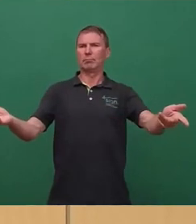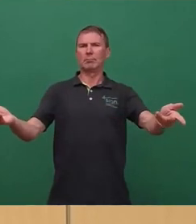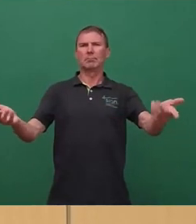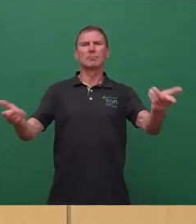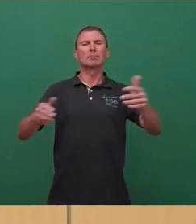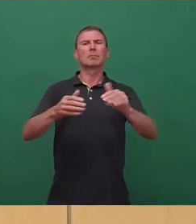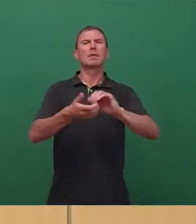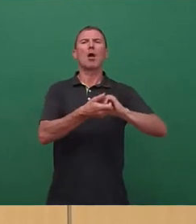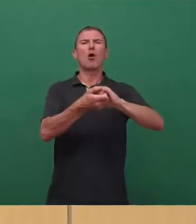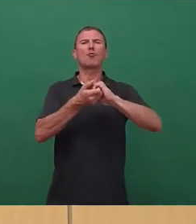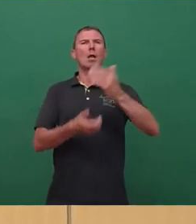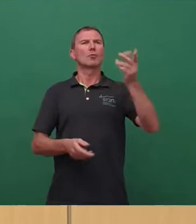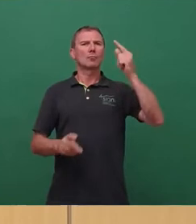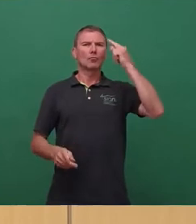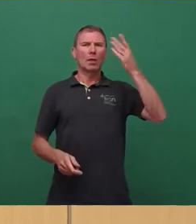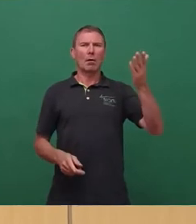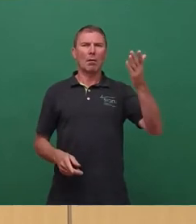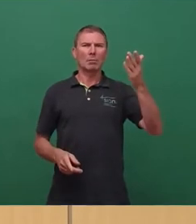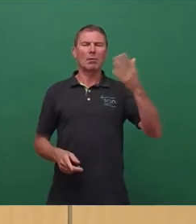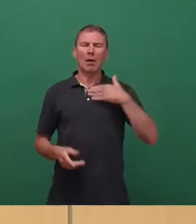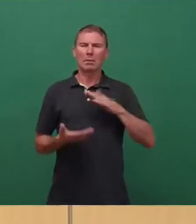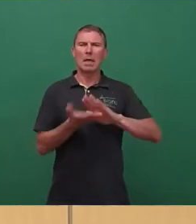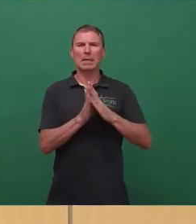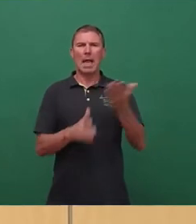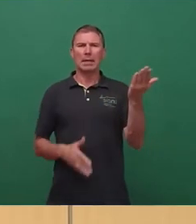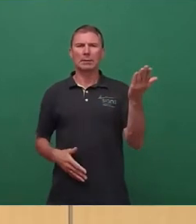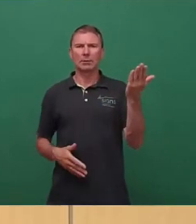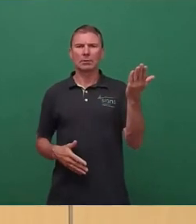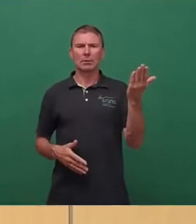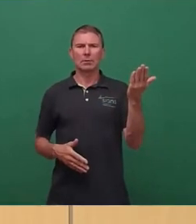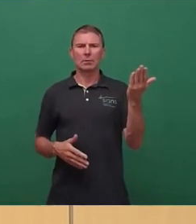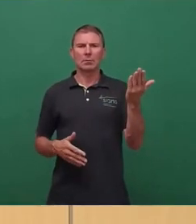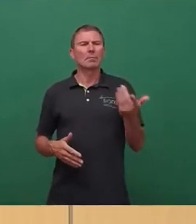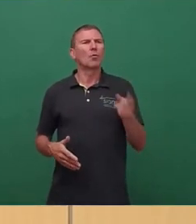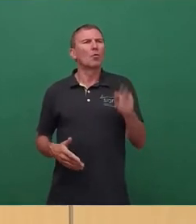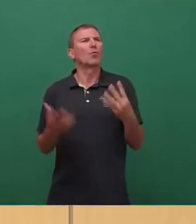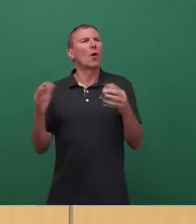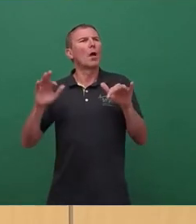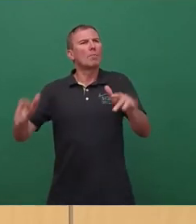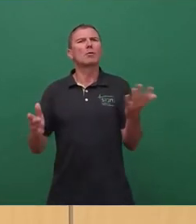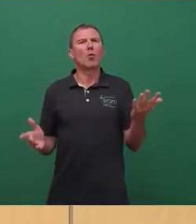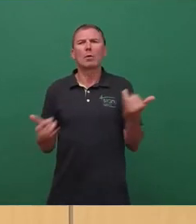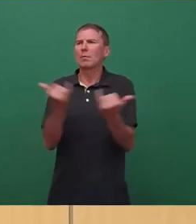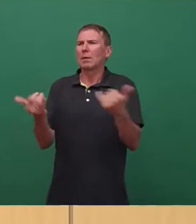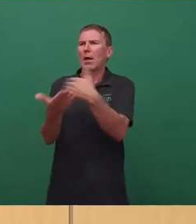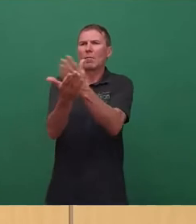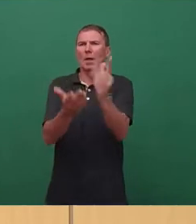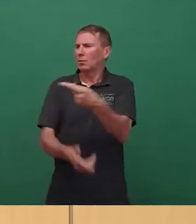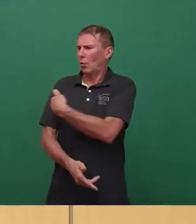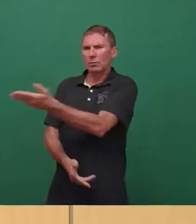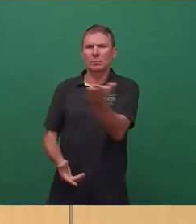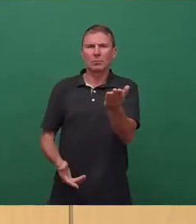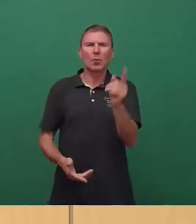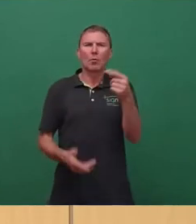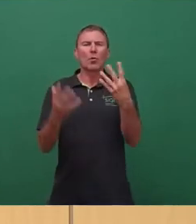im Stadtrat hat sich darauf geeinigt, wie die 109 Millionen verteilt werden. Die 109